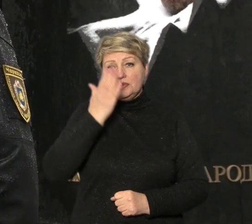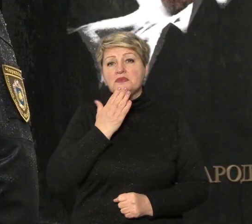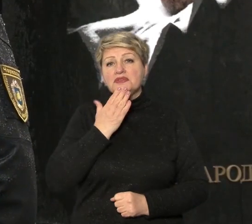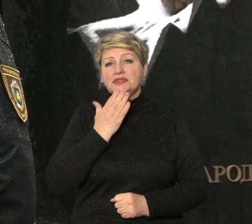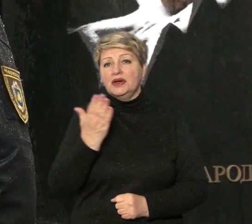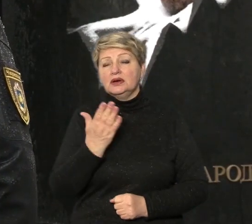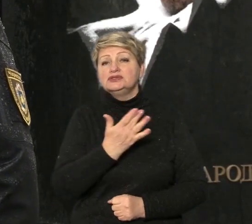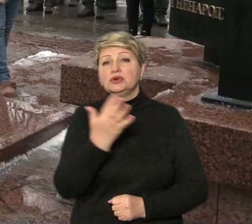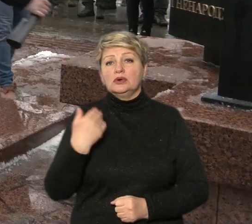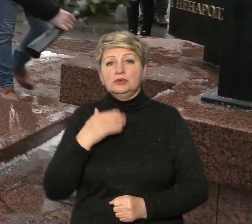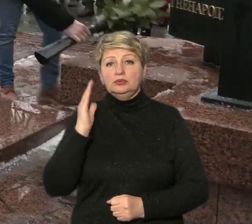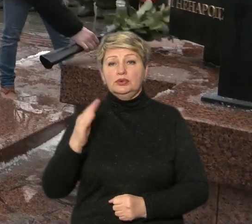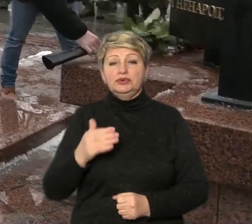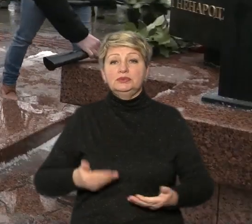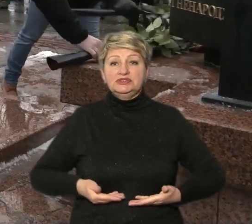будемо ходити на цій землі.